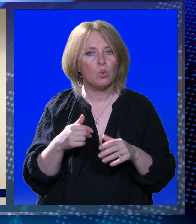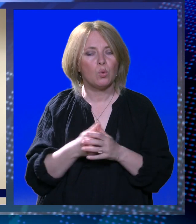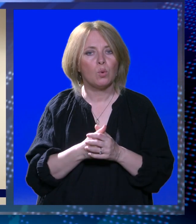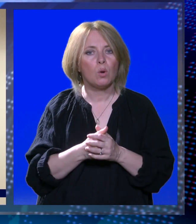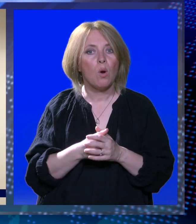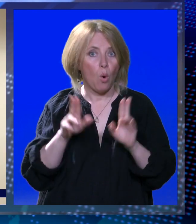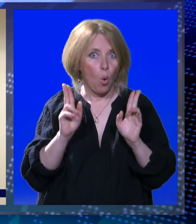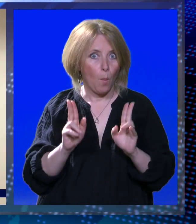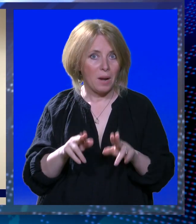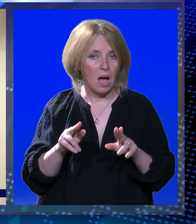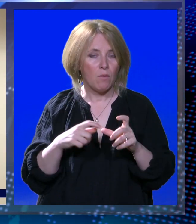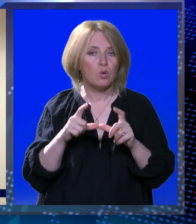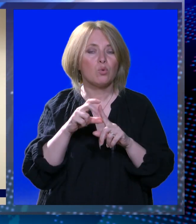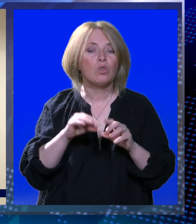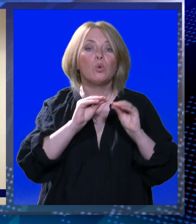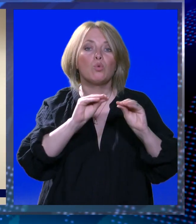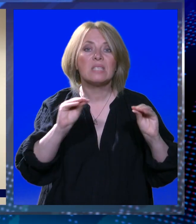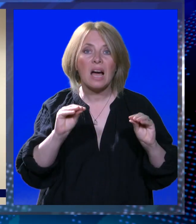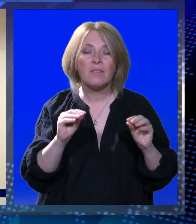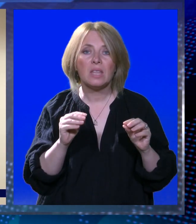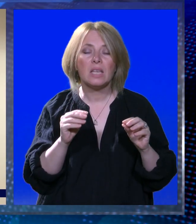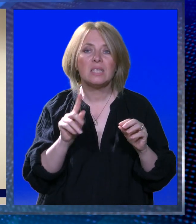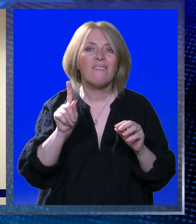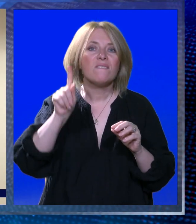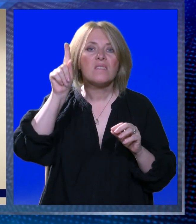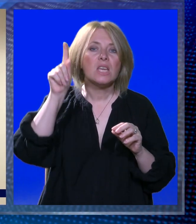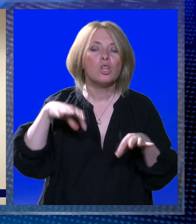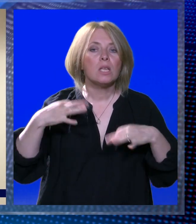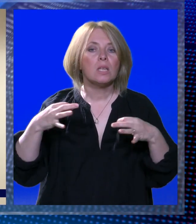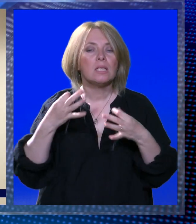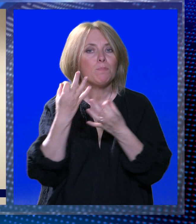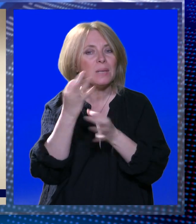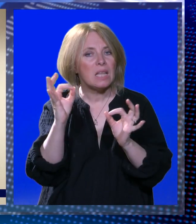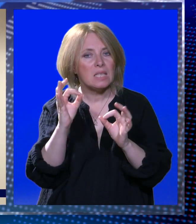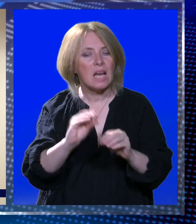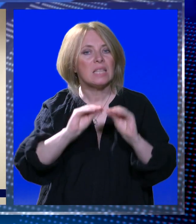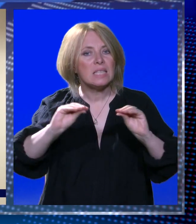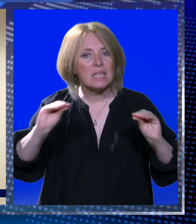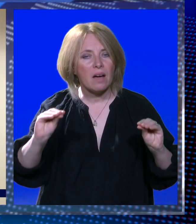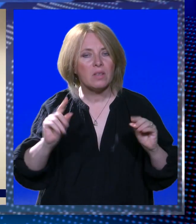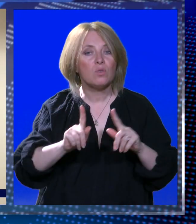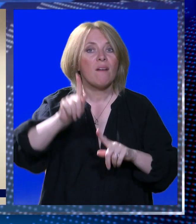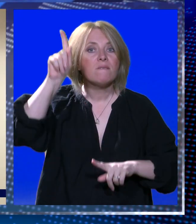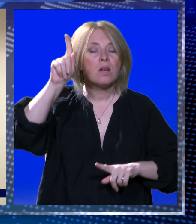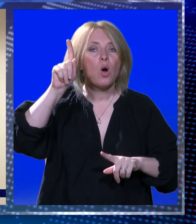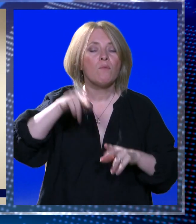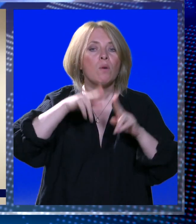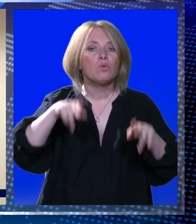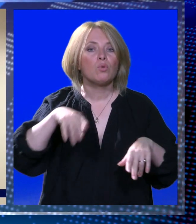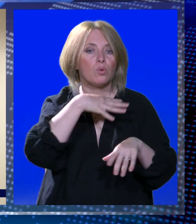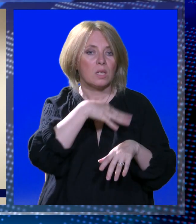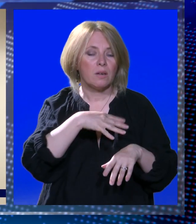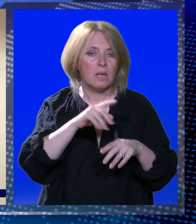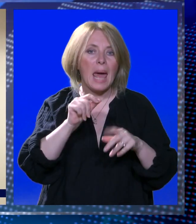u pravosuđu, a to su savjetnici, viši specializanti savjetnici na Vrhovnom sudu